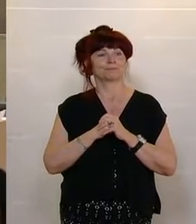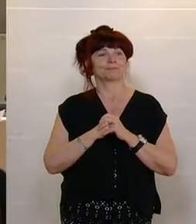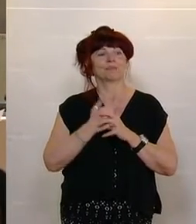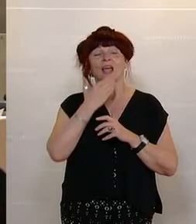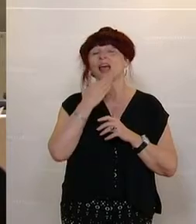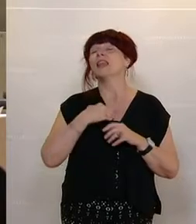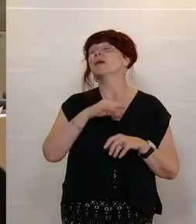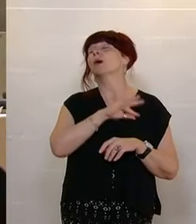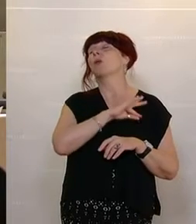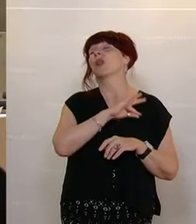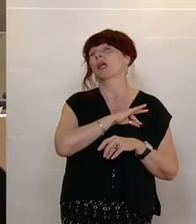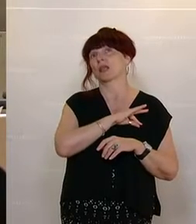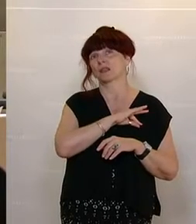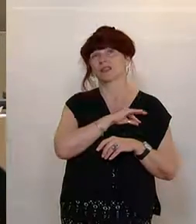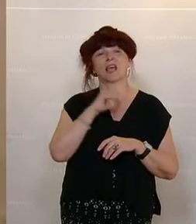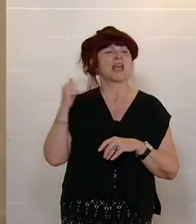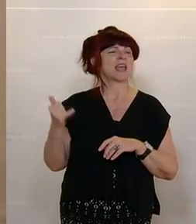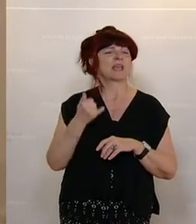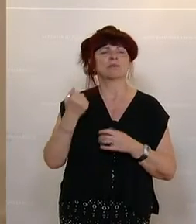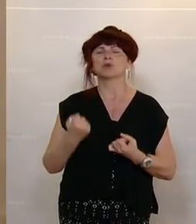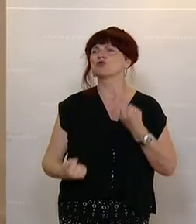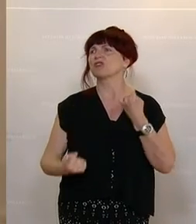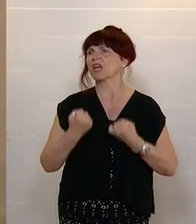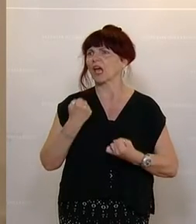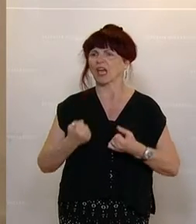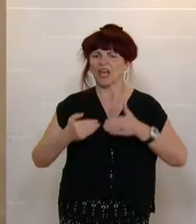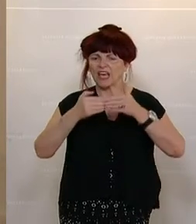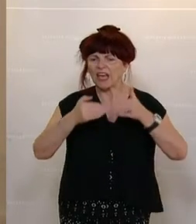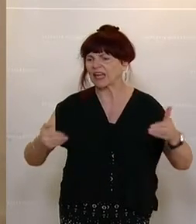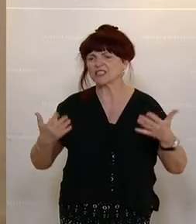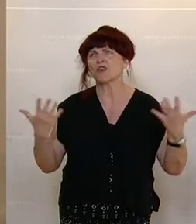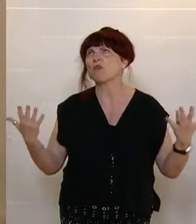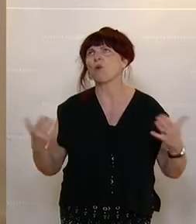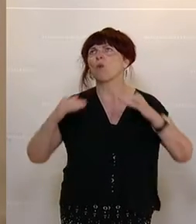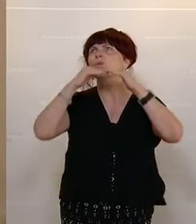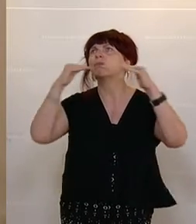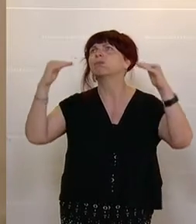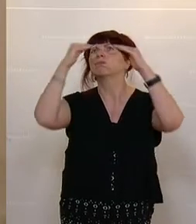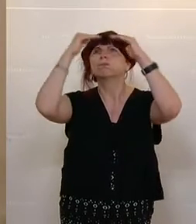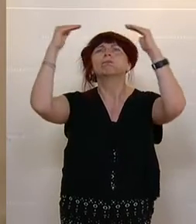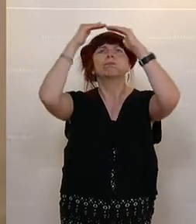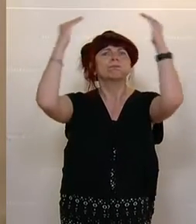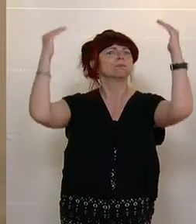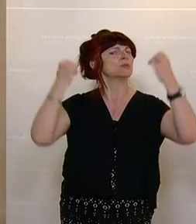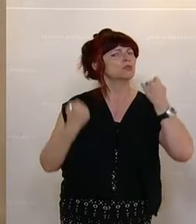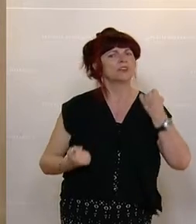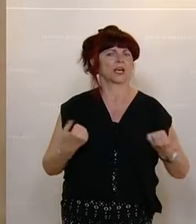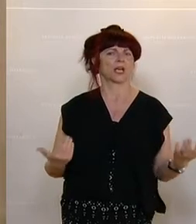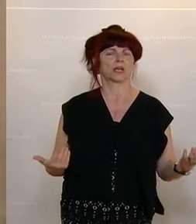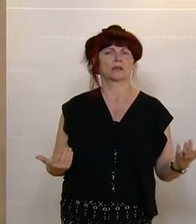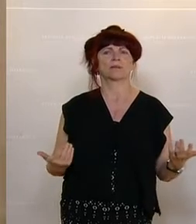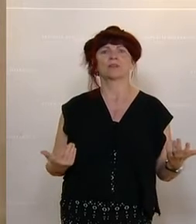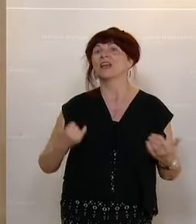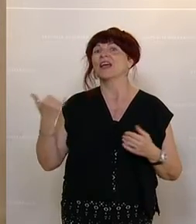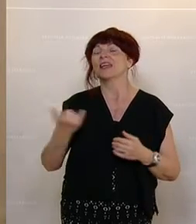Liebe Kollegen, es ist immer schwer, eine Grenze zu ziehen. Das ist mir klar. Es ist immer schwer, eine Grenze zu